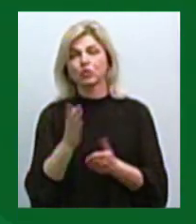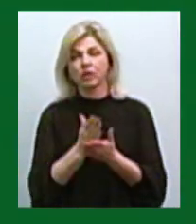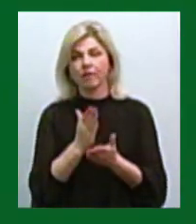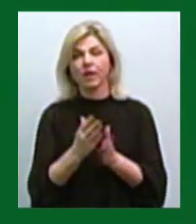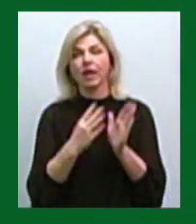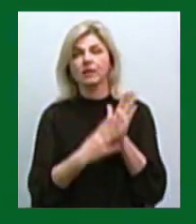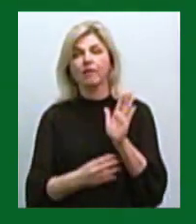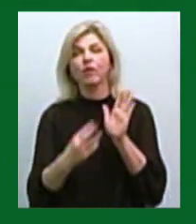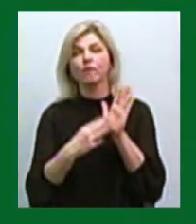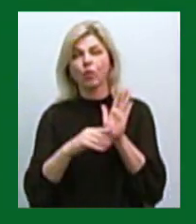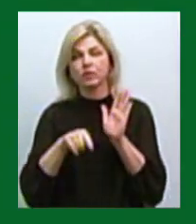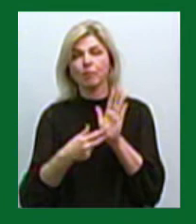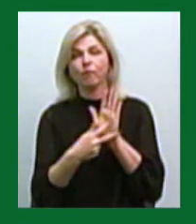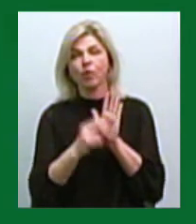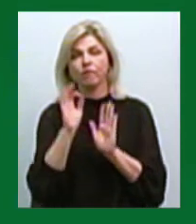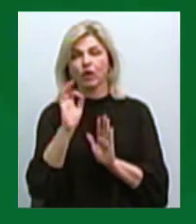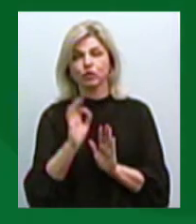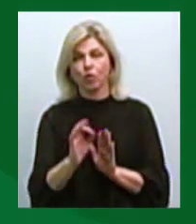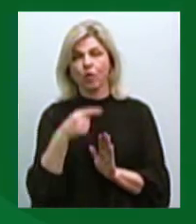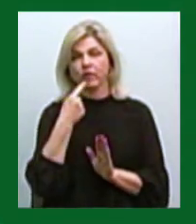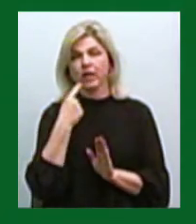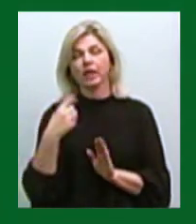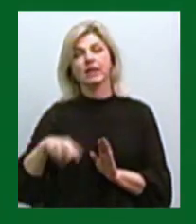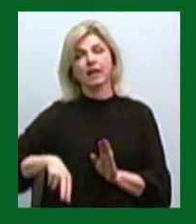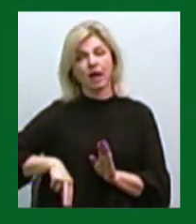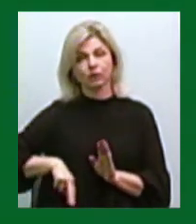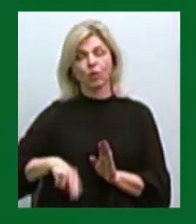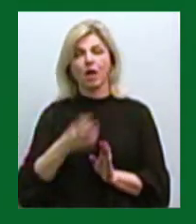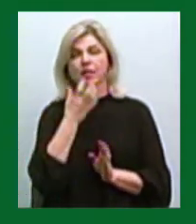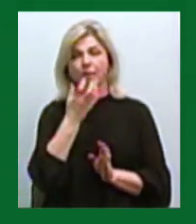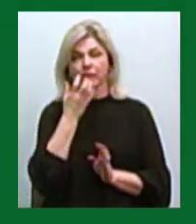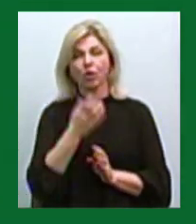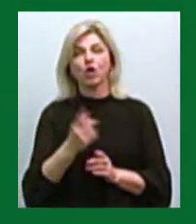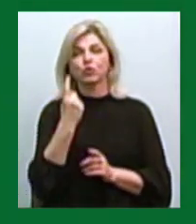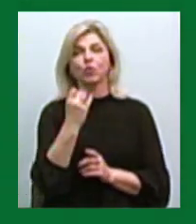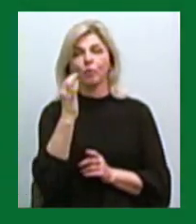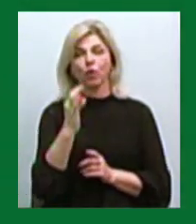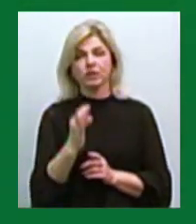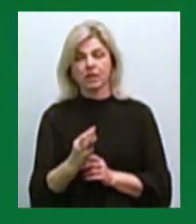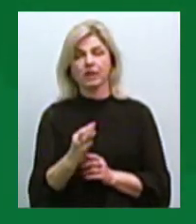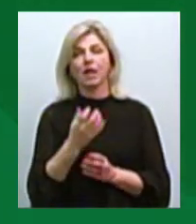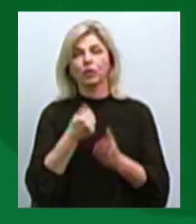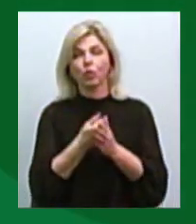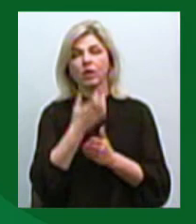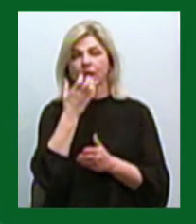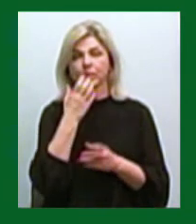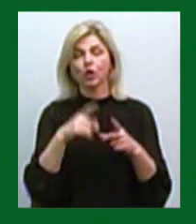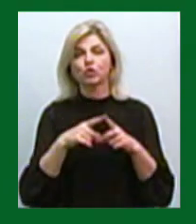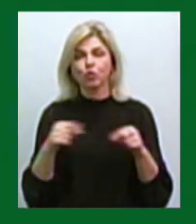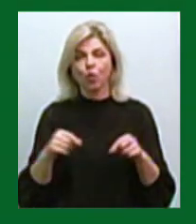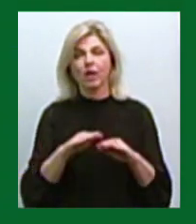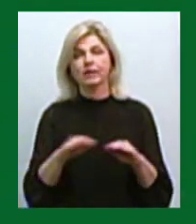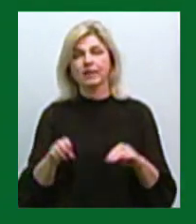,8%, говорить Юрій Кішко. 100% підключені до тепла, до шкільні заклади, школи, лікарні та